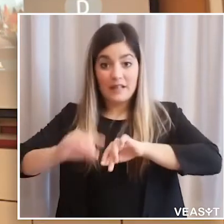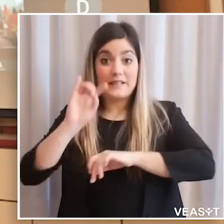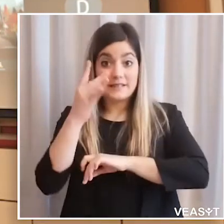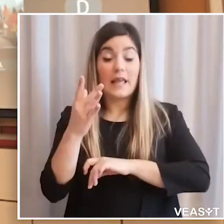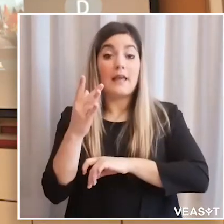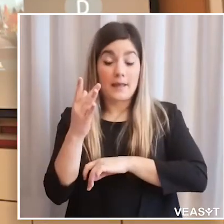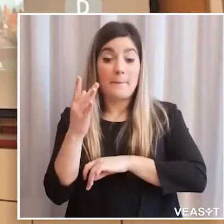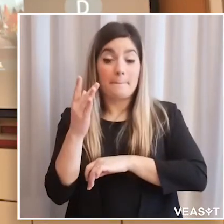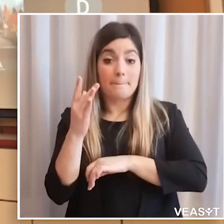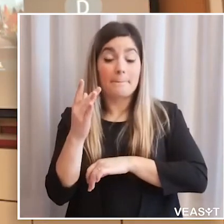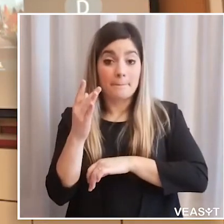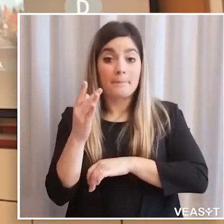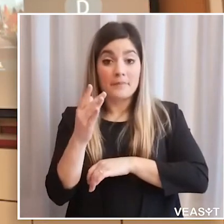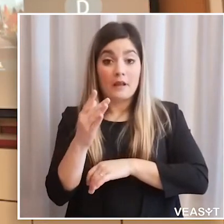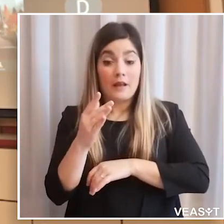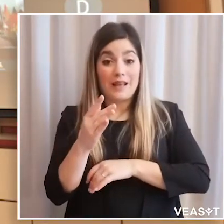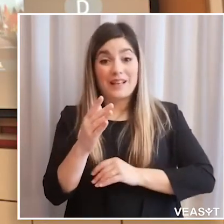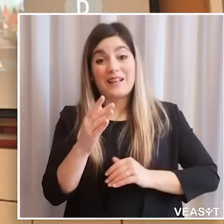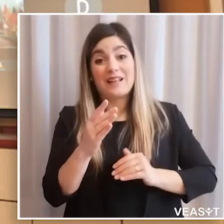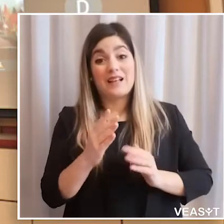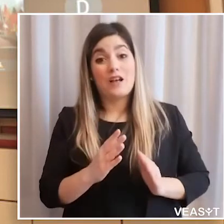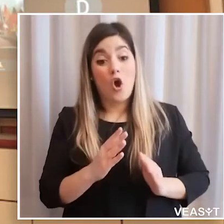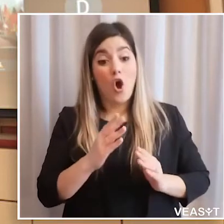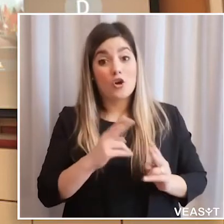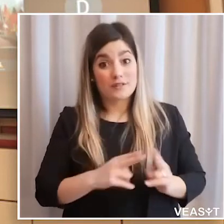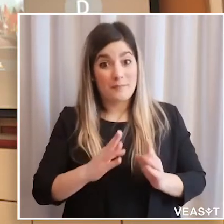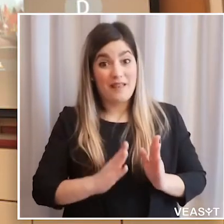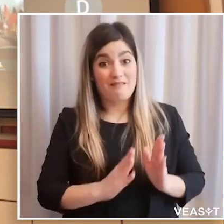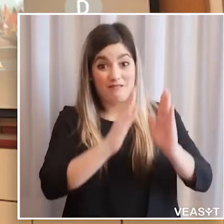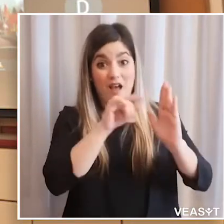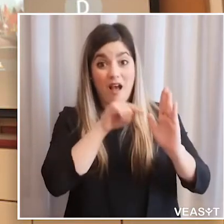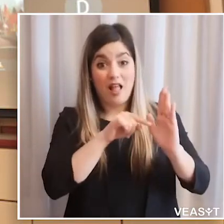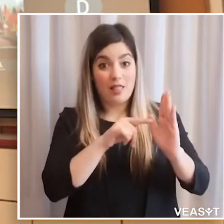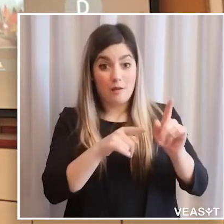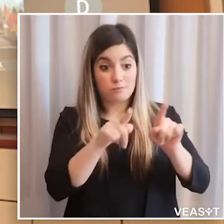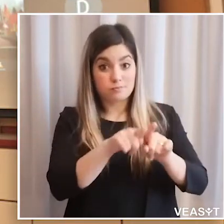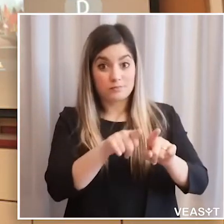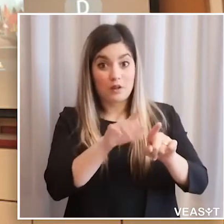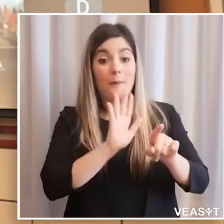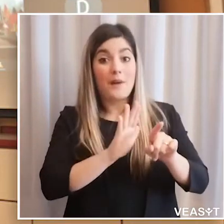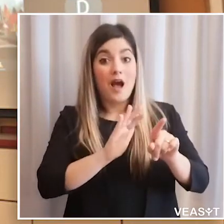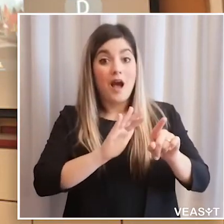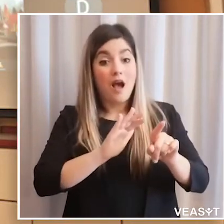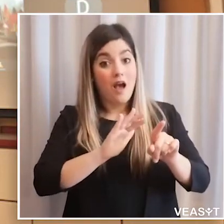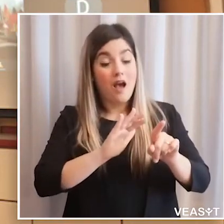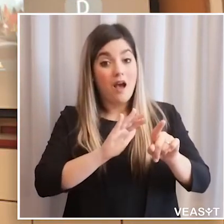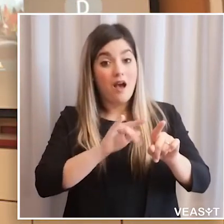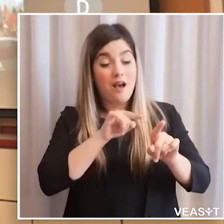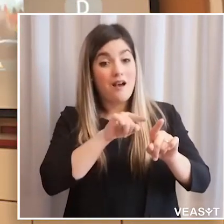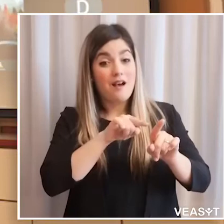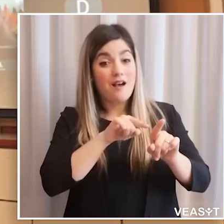distinguere le attività. Quindi, se non è possibile all'interno dello stesso stabile